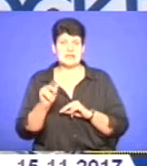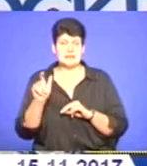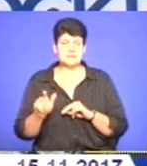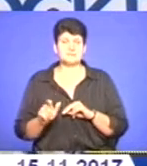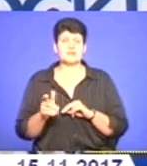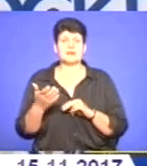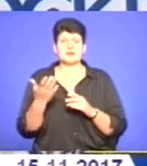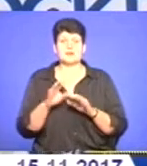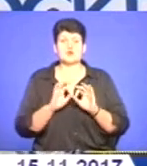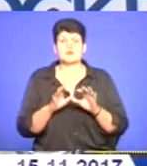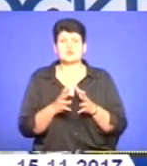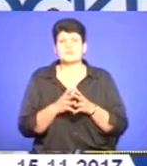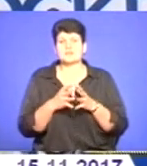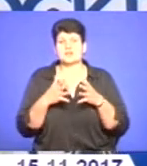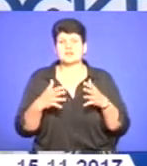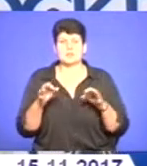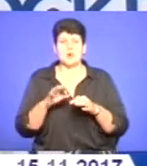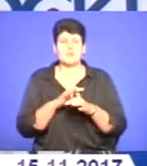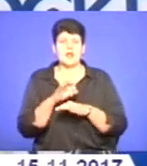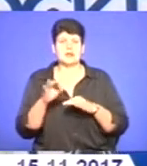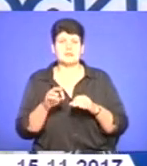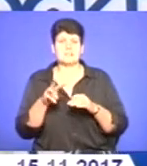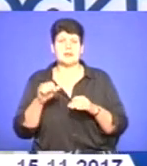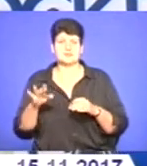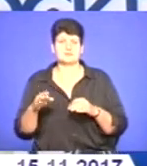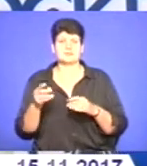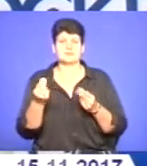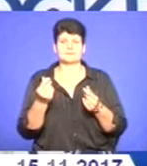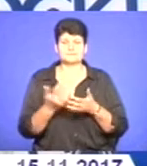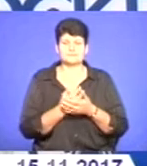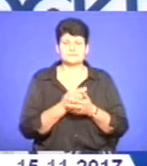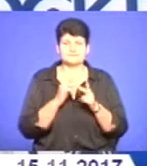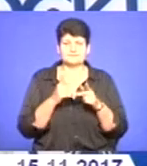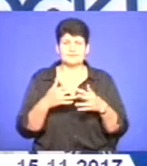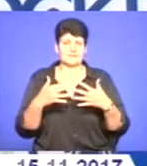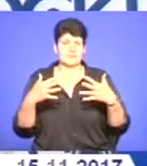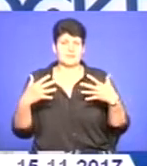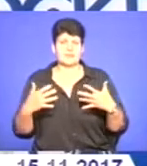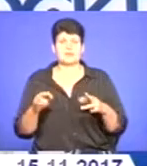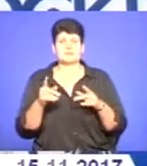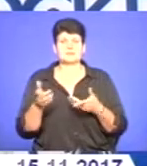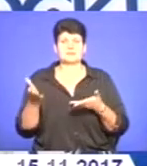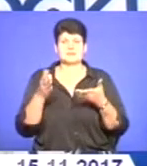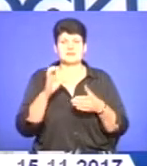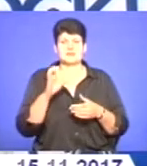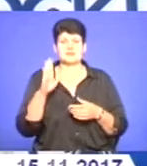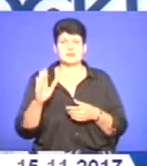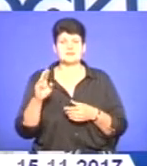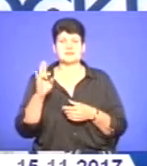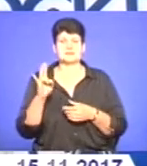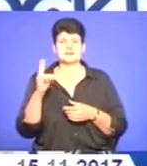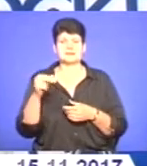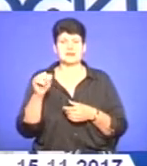розкажуть більше про проєктний менеджмент, фандрайзинг, тінбілдинг. Також ми запросили Сергія Віталійовича Надола, щоб він